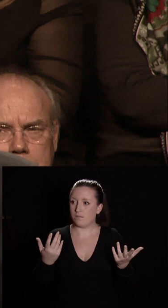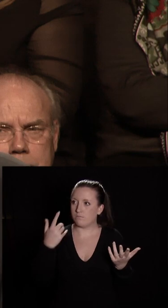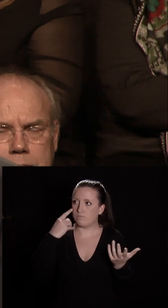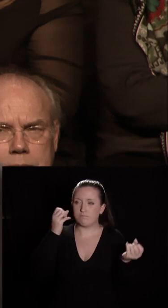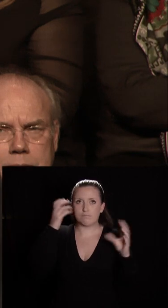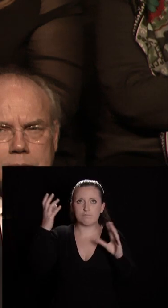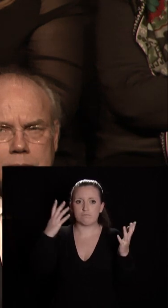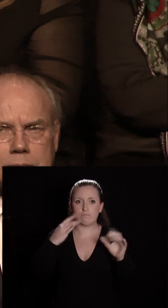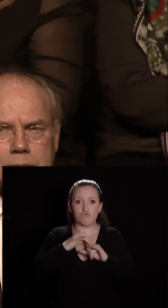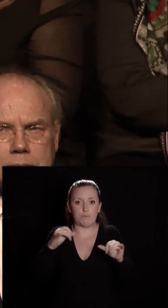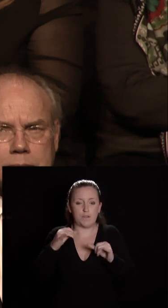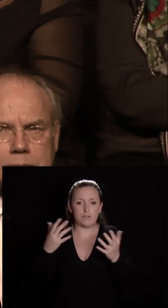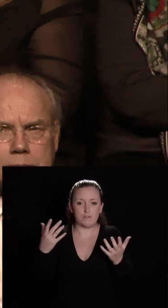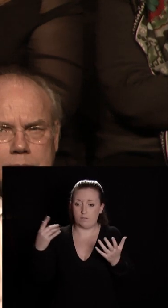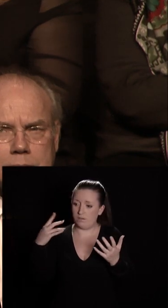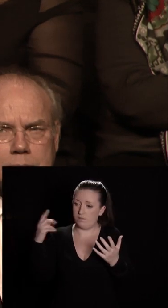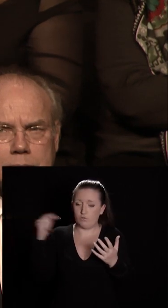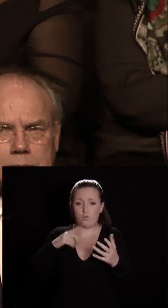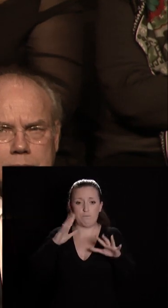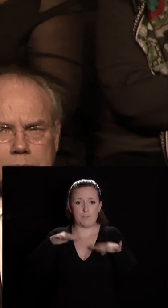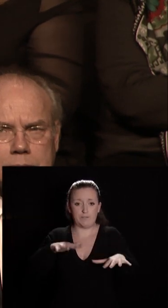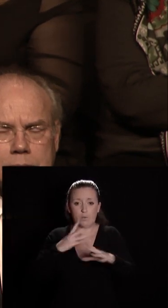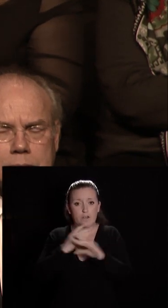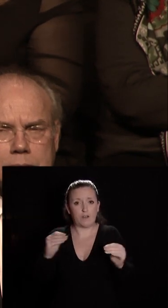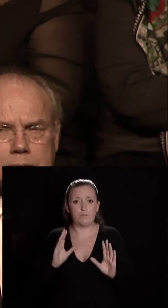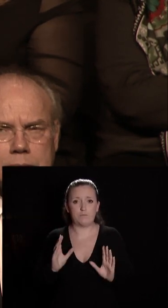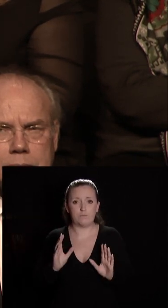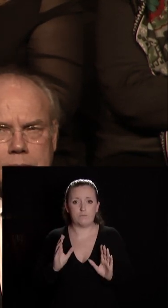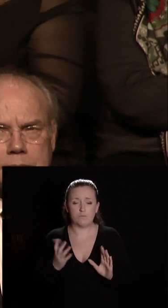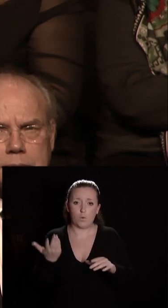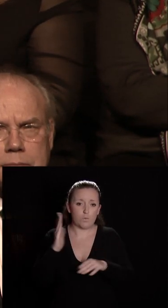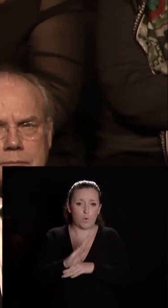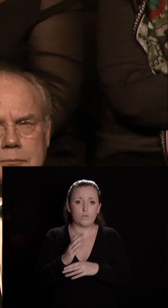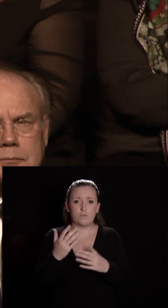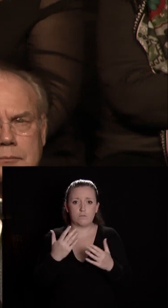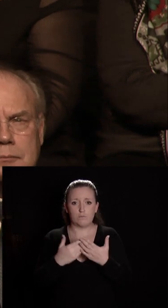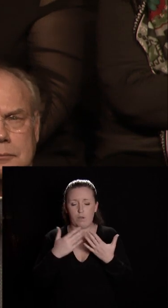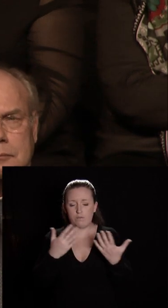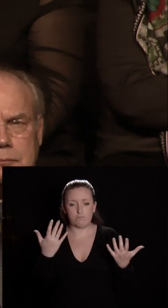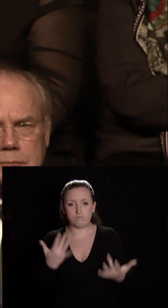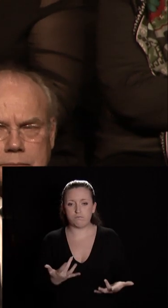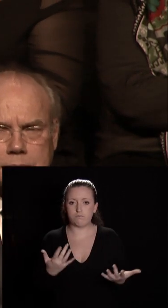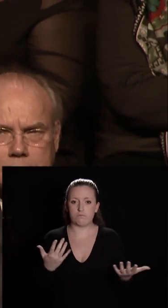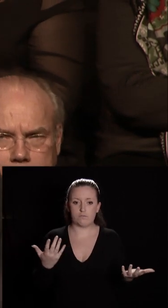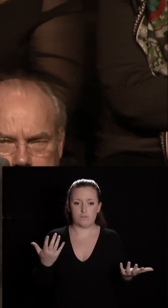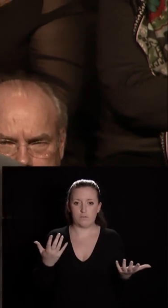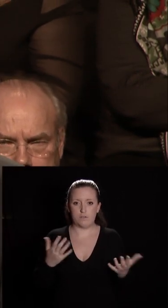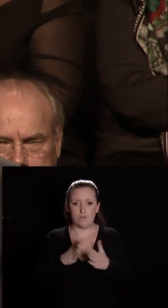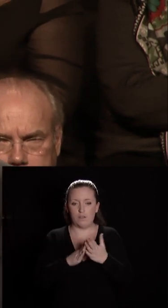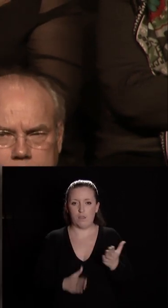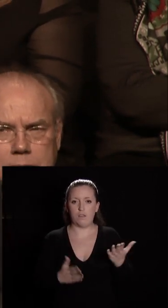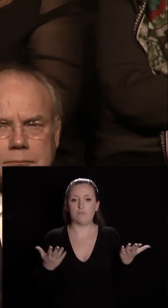manifester dans le calme eux leur désarroi et leur détermination au coeur de leurs revendications